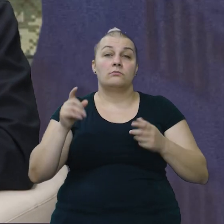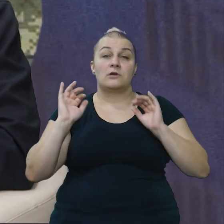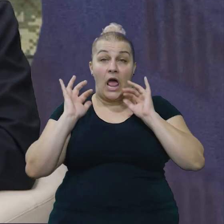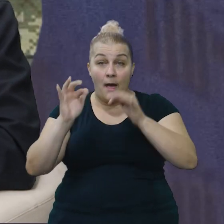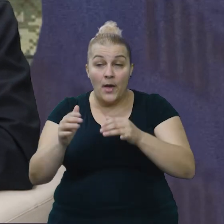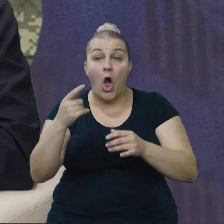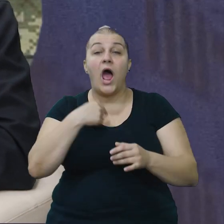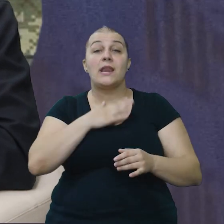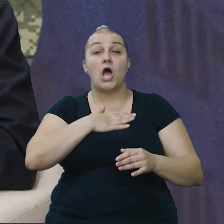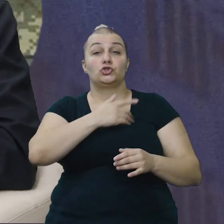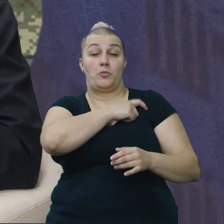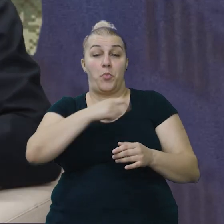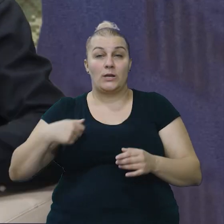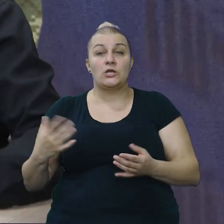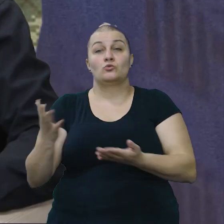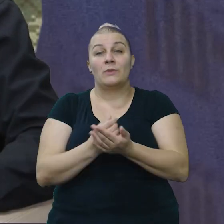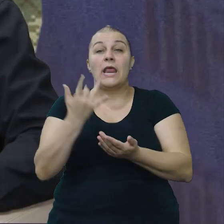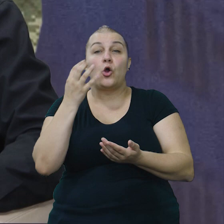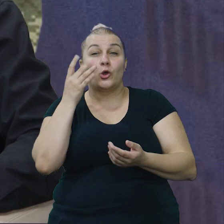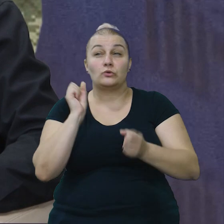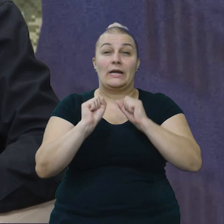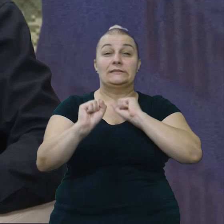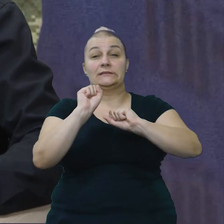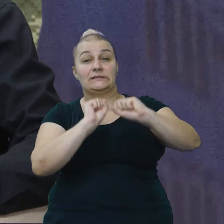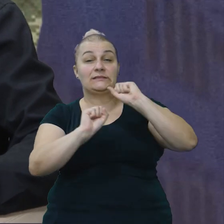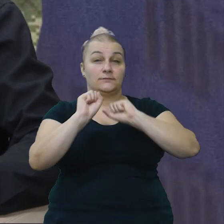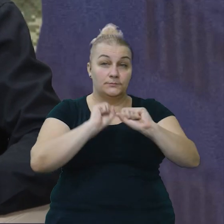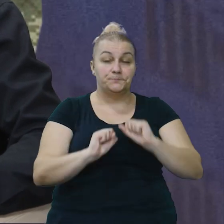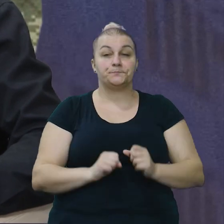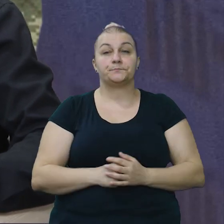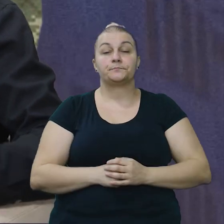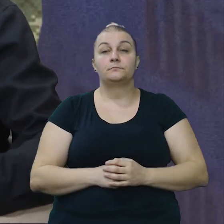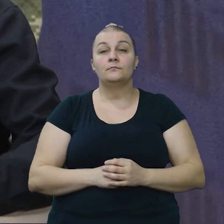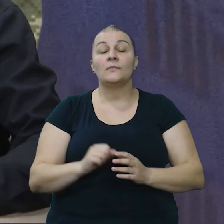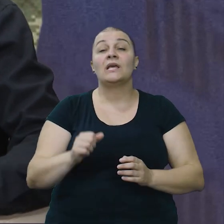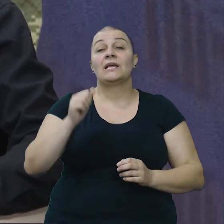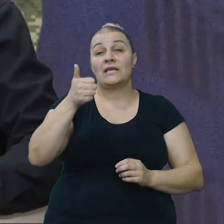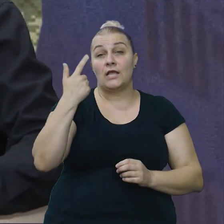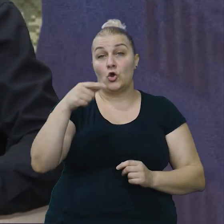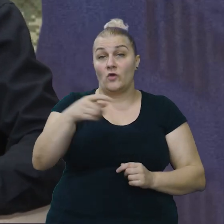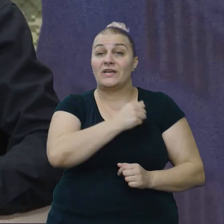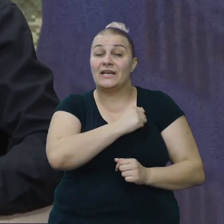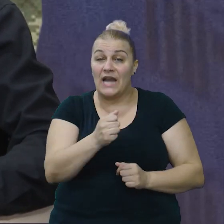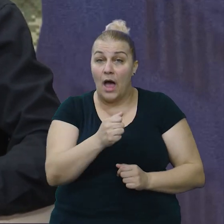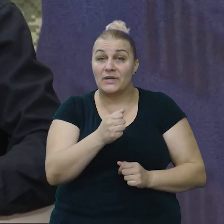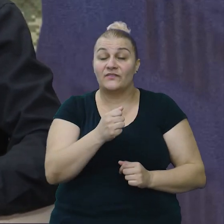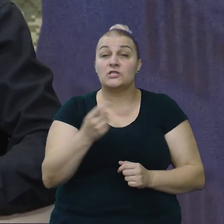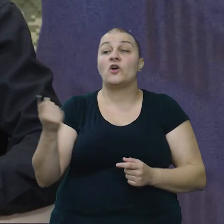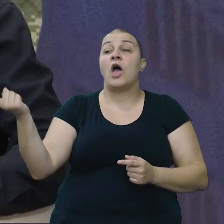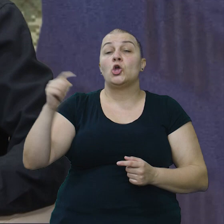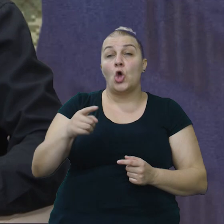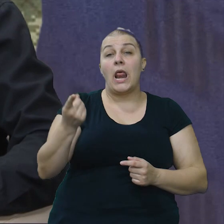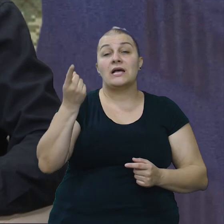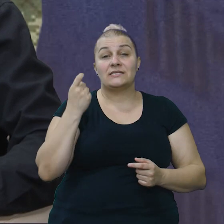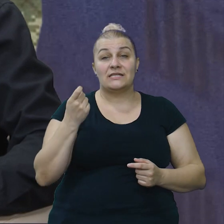odoljevali nekoliko dana tom njegovom neravnom pravnom napadu. Jedan od tih hrabrih naših vitezova dolazi